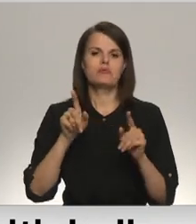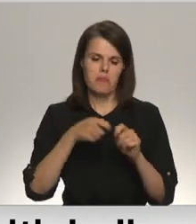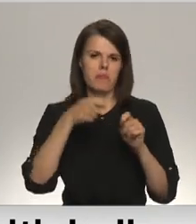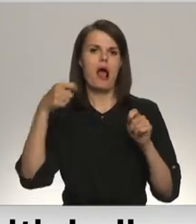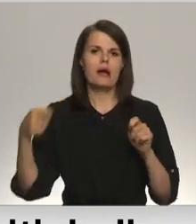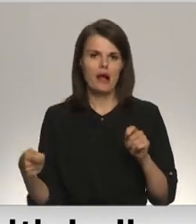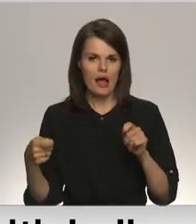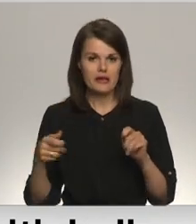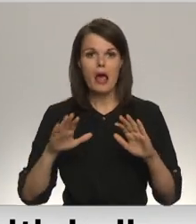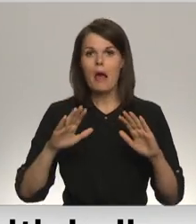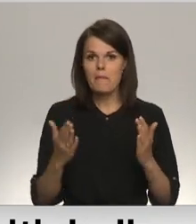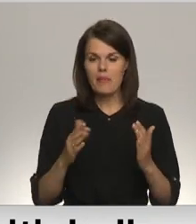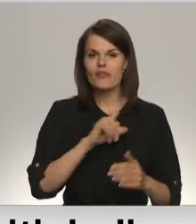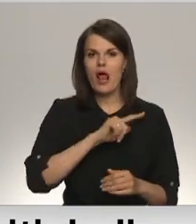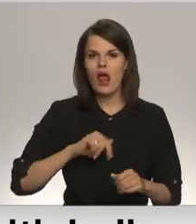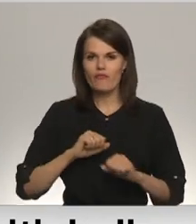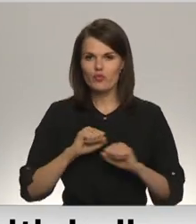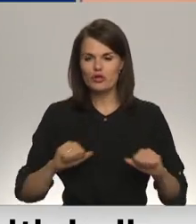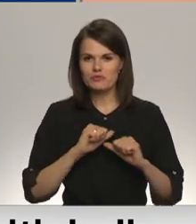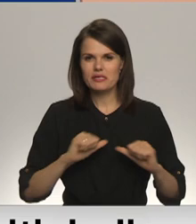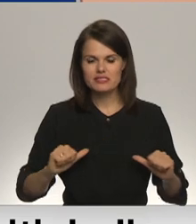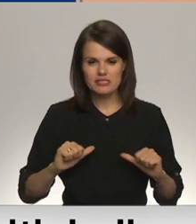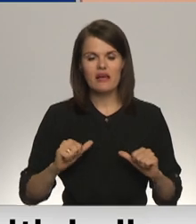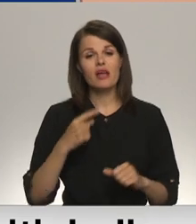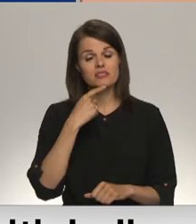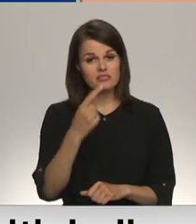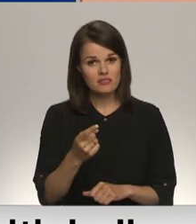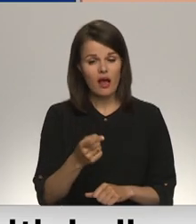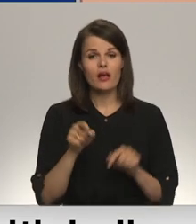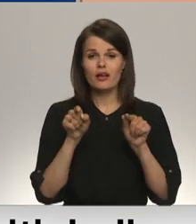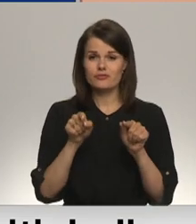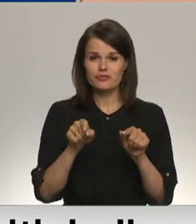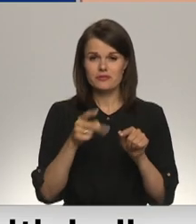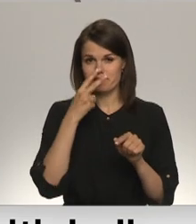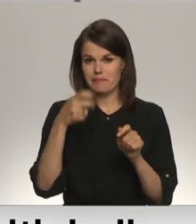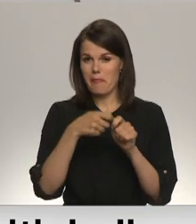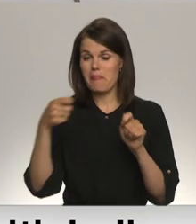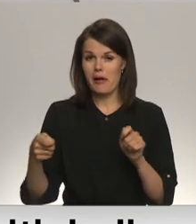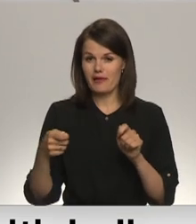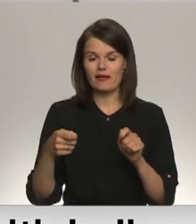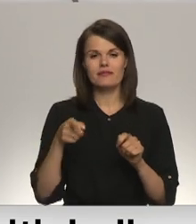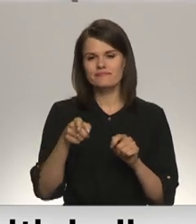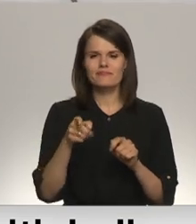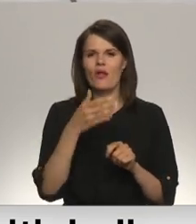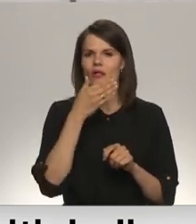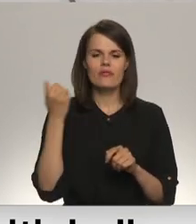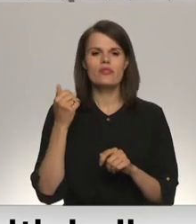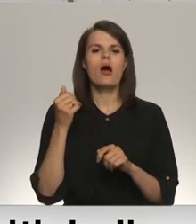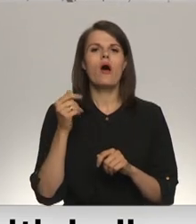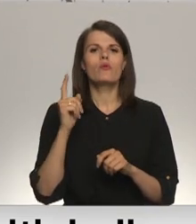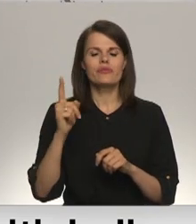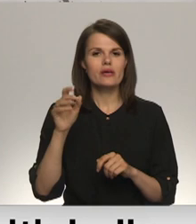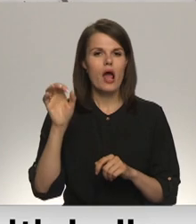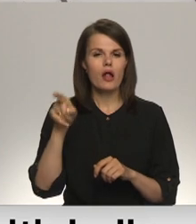pagarināt. Tomēr Latvijas drošības dienesti retēvē norāda. Šis lēmums varētu liecināt ne tikai par pašpasludinātā